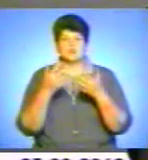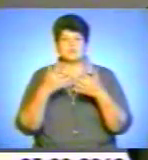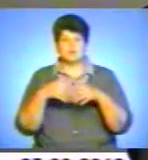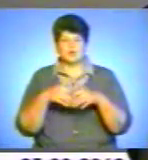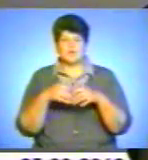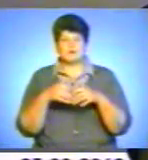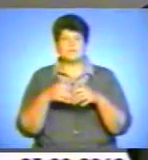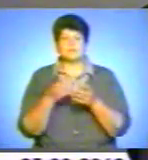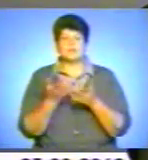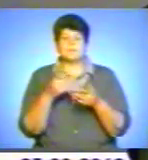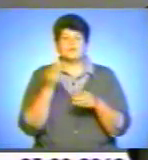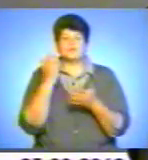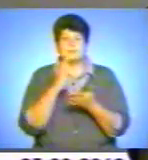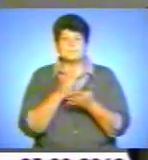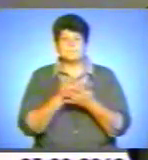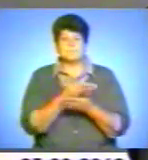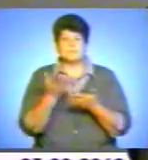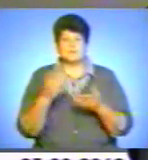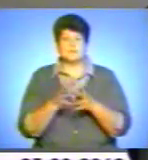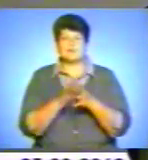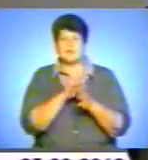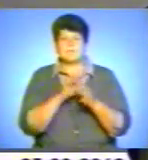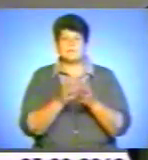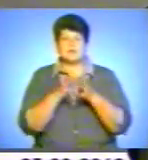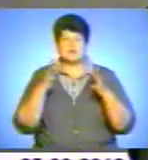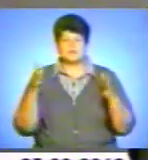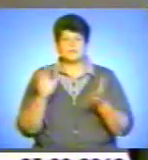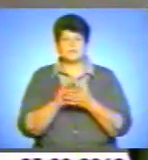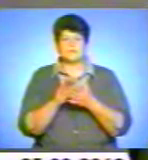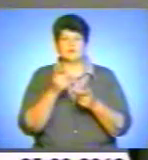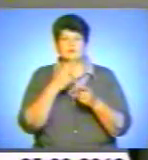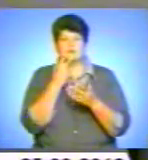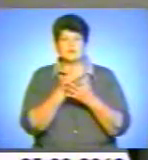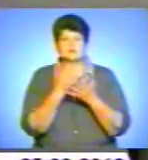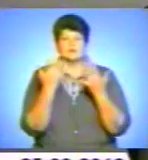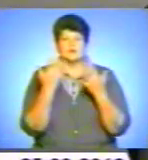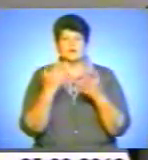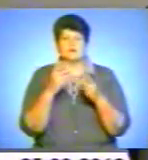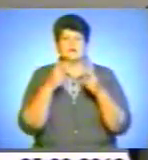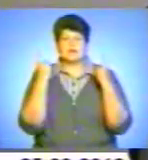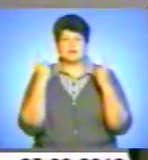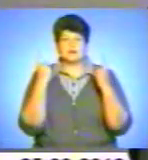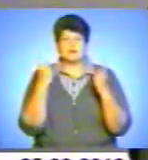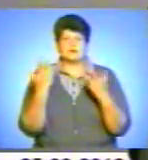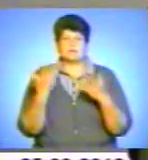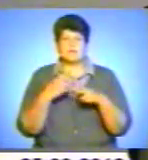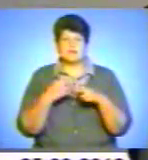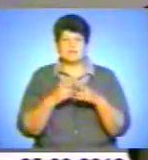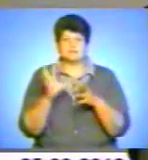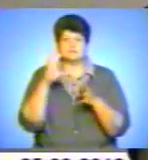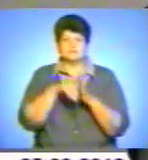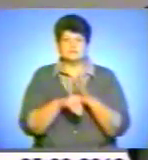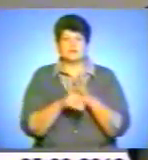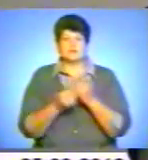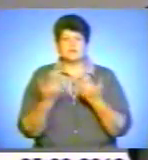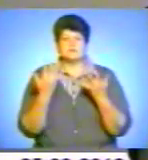ефект. Тому що ми навіть при невеличшому знайомості побачили, яке кількість металлів вивляється, скільки будівництвих робот. І я